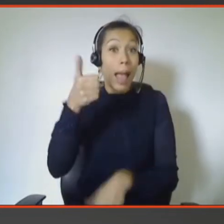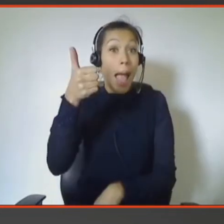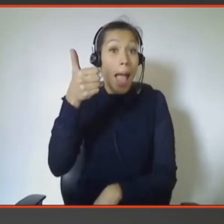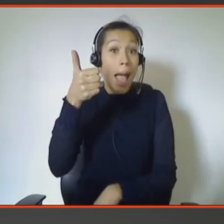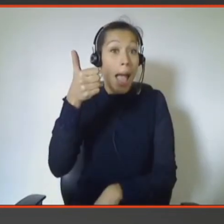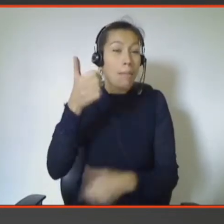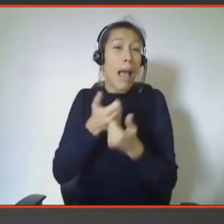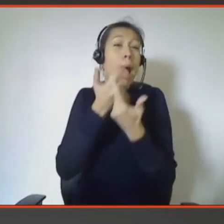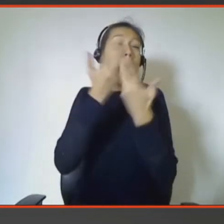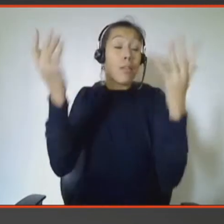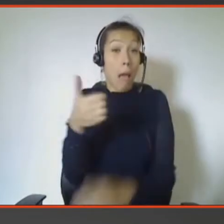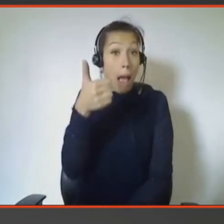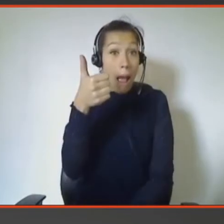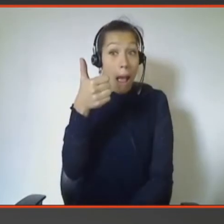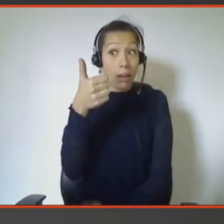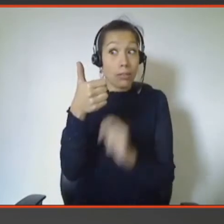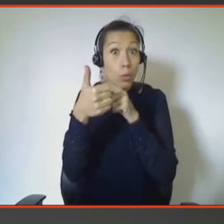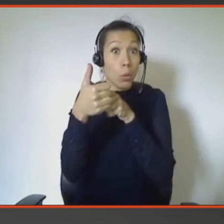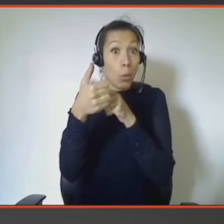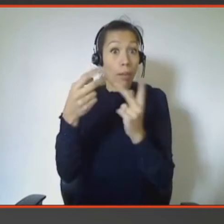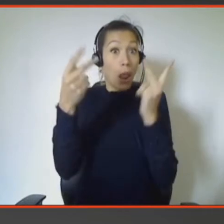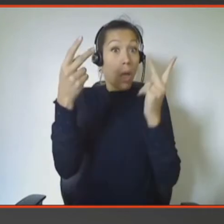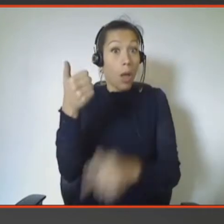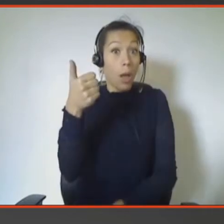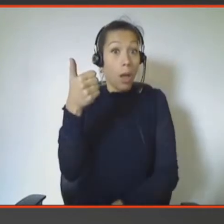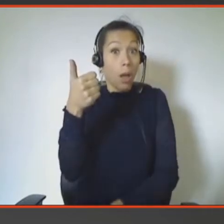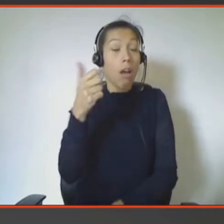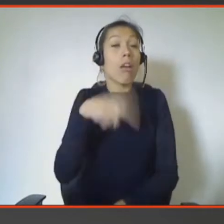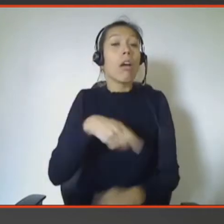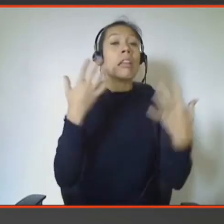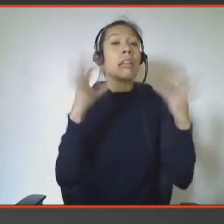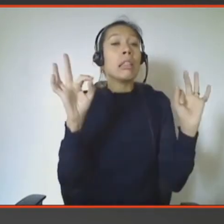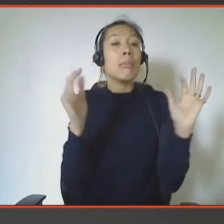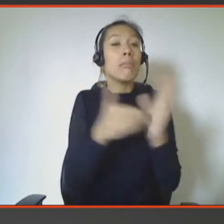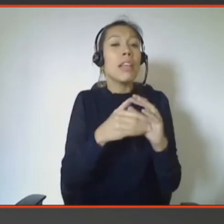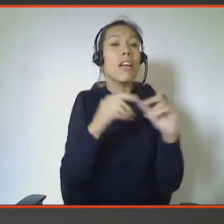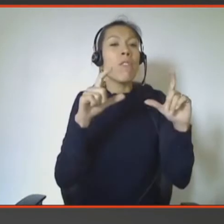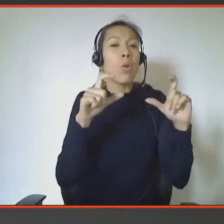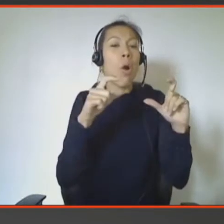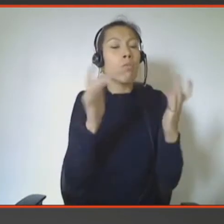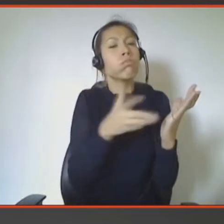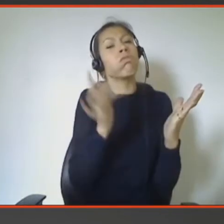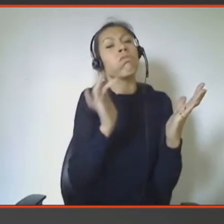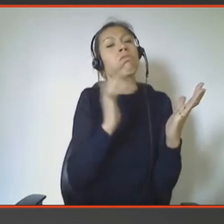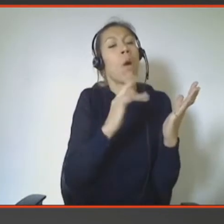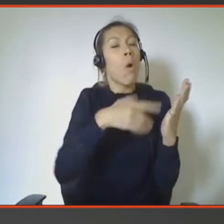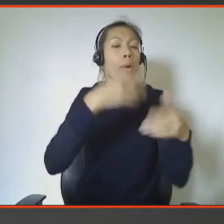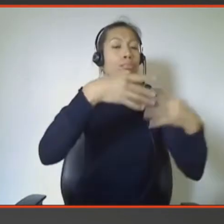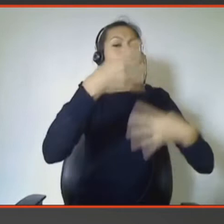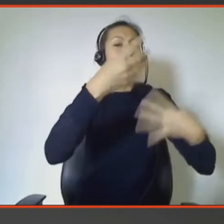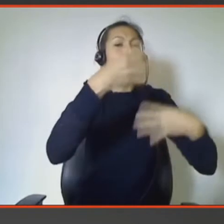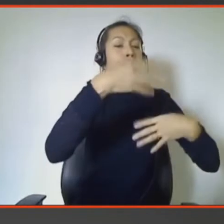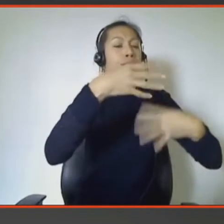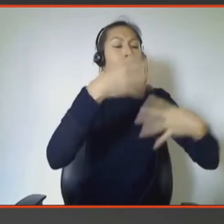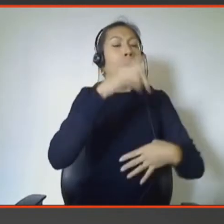Donc, ce n pas comme si vous avez une collection entière de dix mille photos à regarder et à choisir vous-même qu'est-ce que vous avez envie de vous remémorer comme